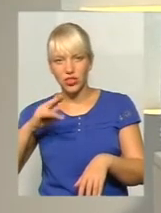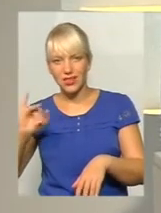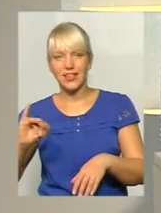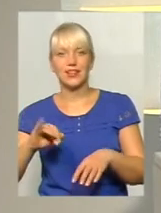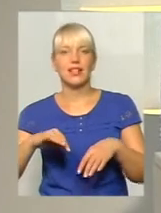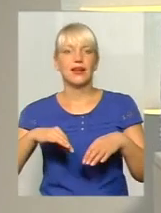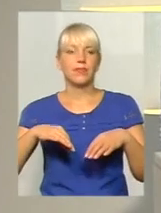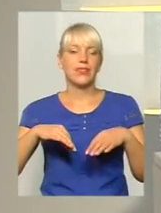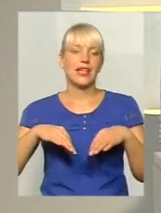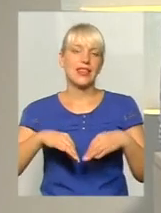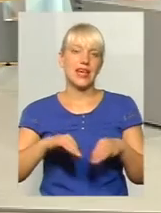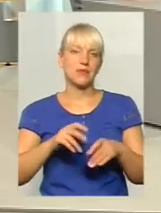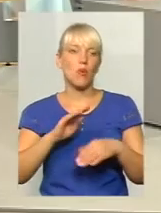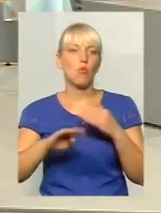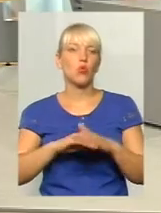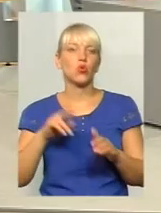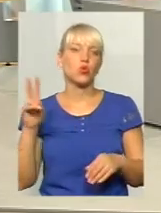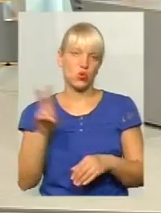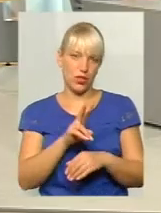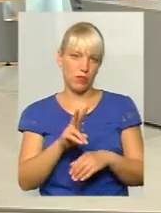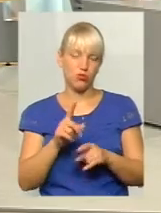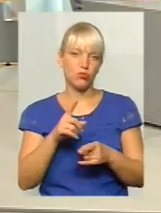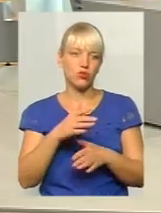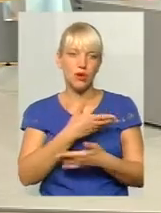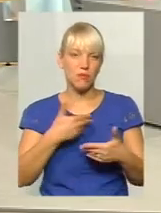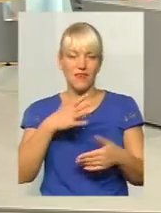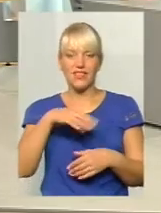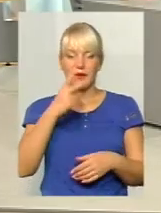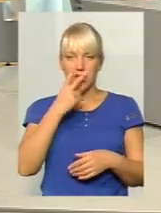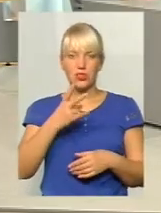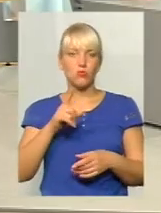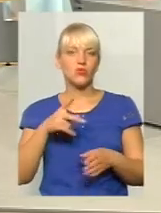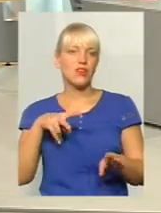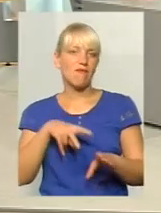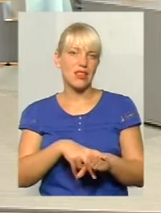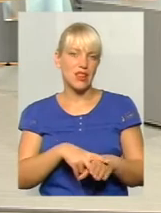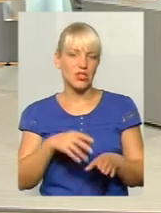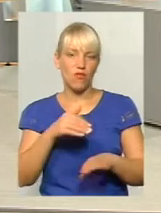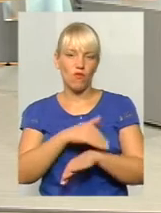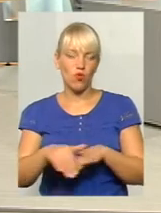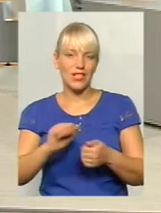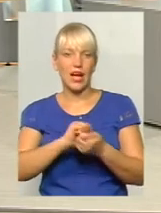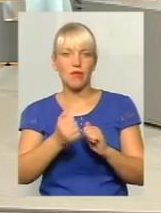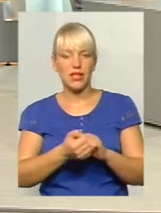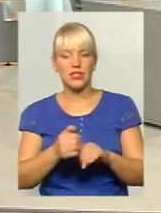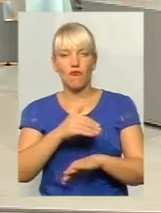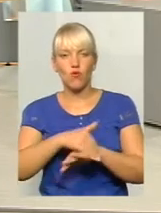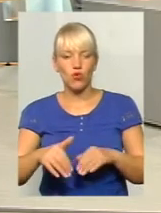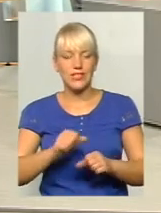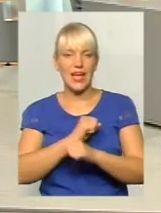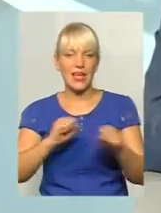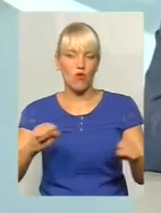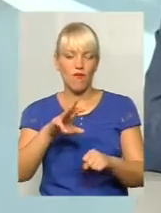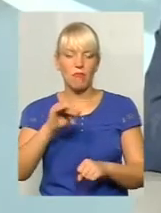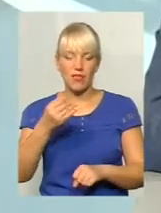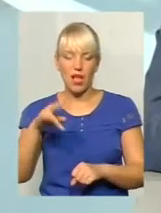тролебіс. Це тому, що ми самі всі бачимо завантаженість вулиці Кам'янецької, вулиці Героїв Майдану, вулиці Подільської.